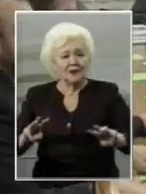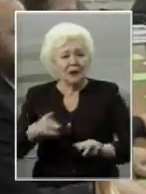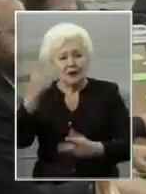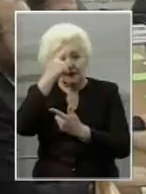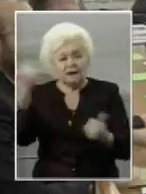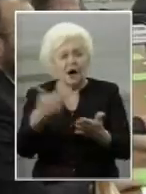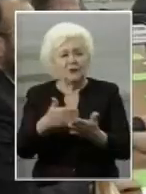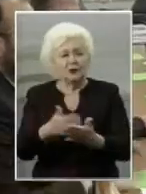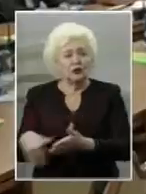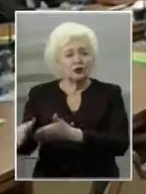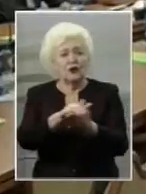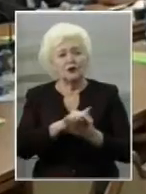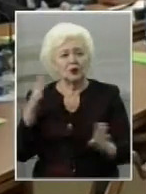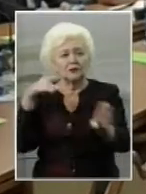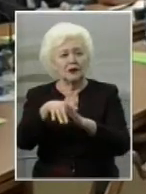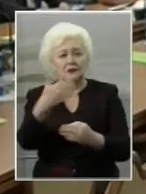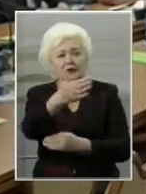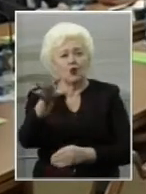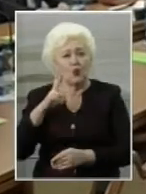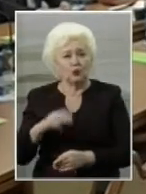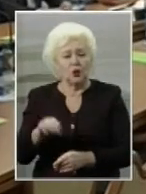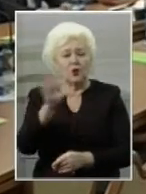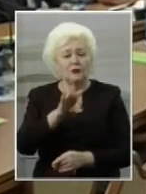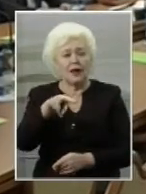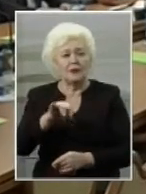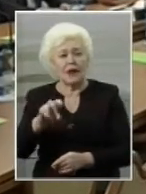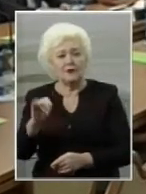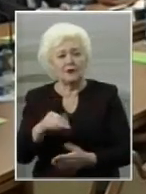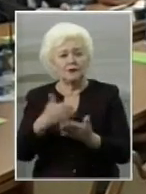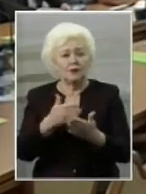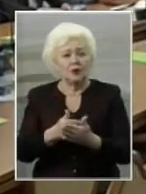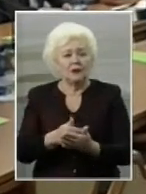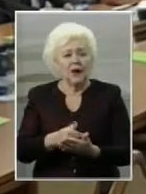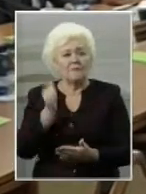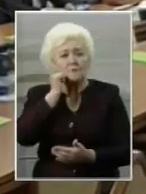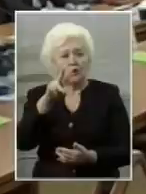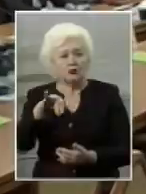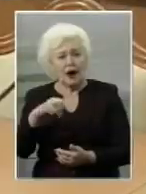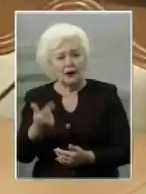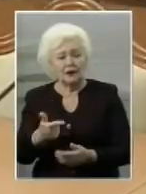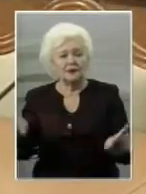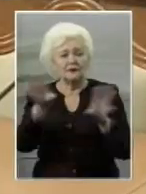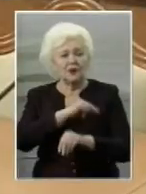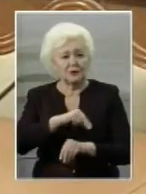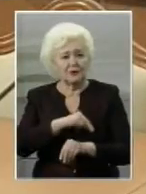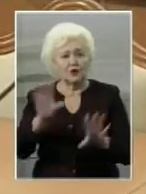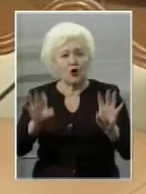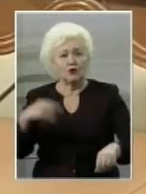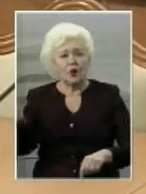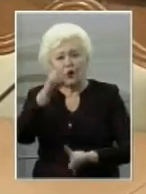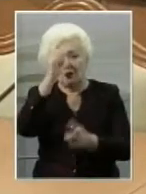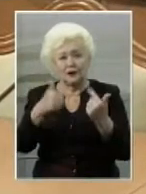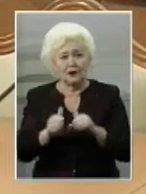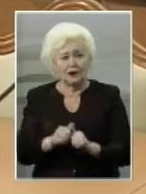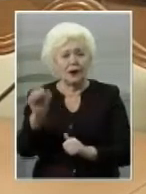підозрюваний в організації нападу на його доньку Олексій Левін на прізвисько Москал співпрацював з головою обласної адміністрації